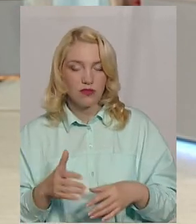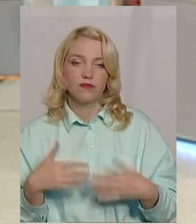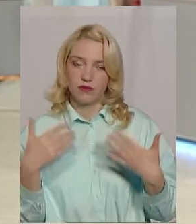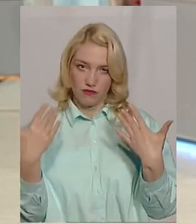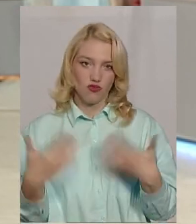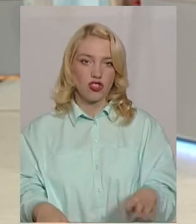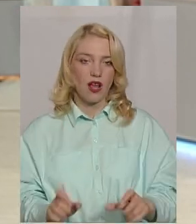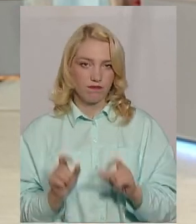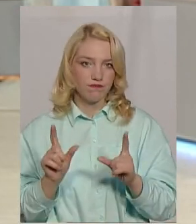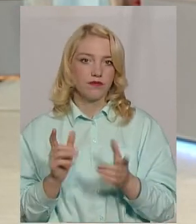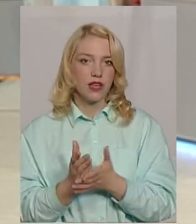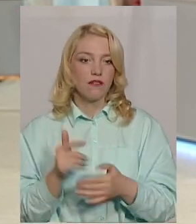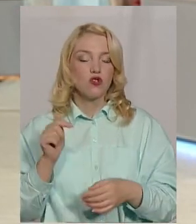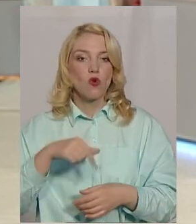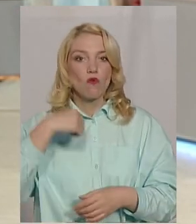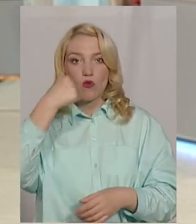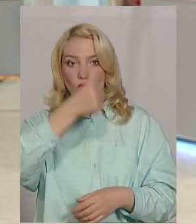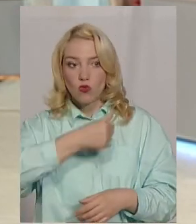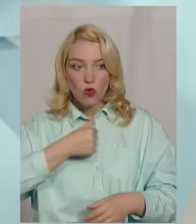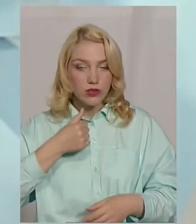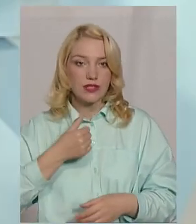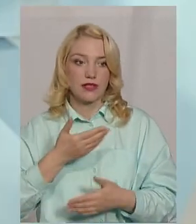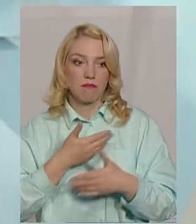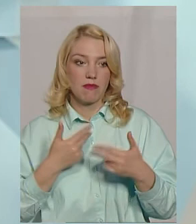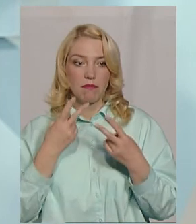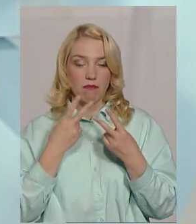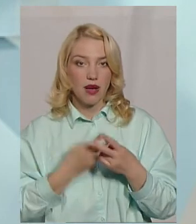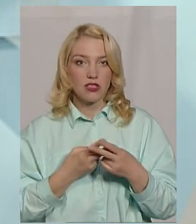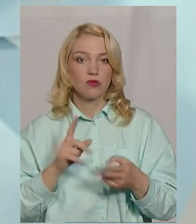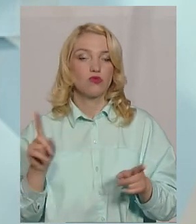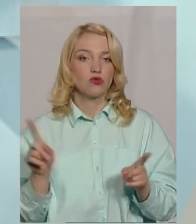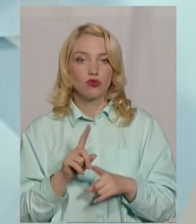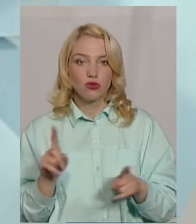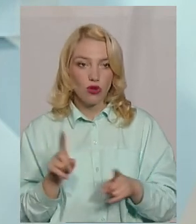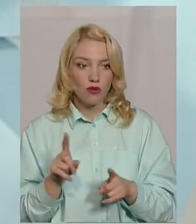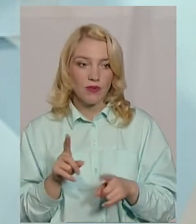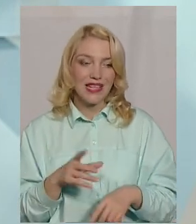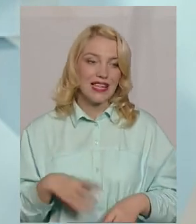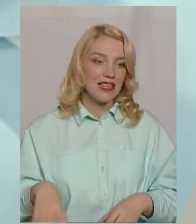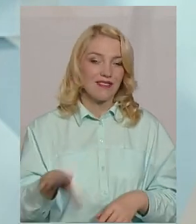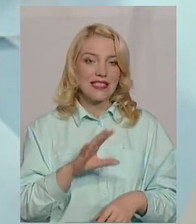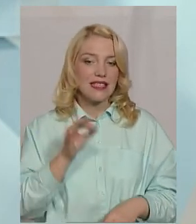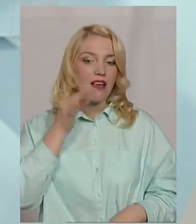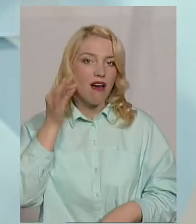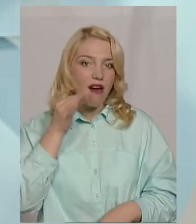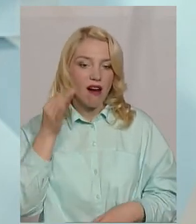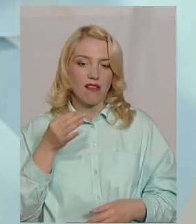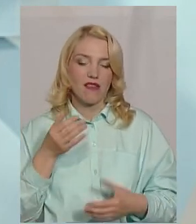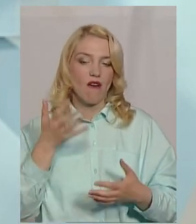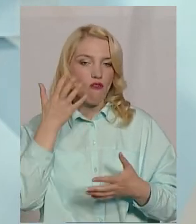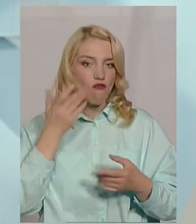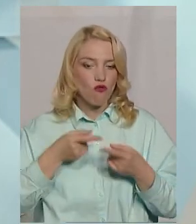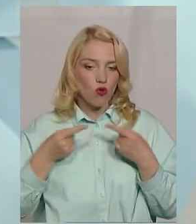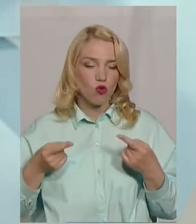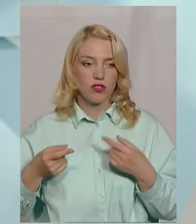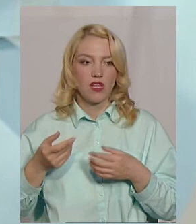позначилося. Вже в цьому році ми бачимо, що всі ранні фрукти, овочі, вони